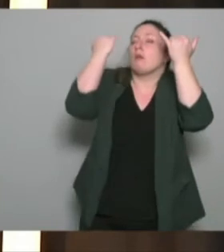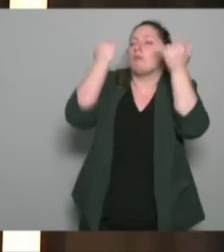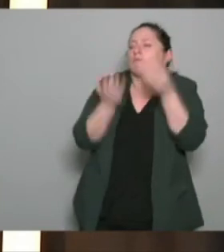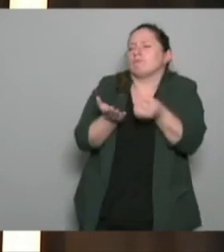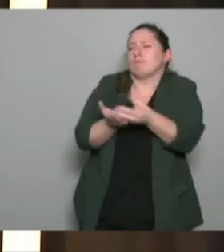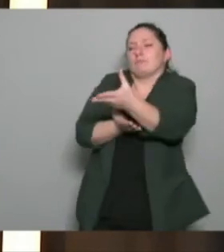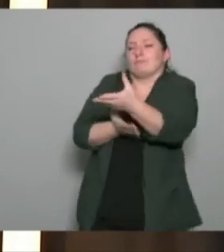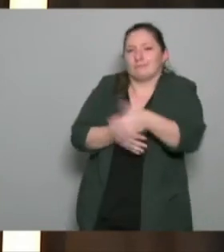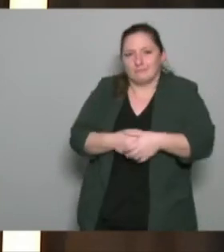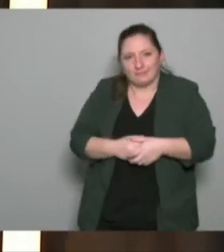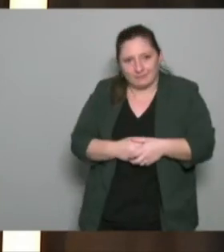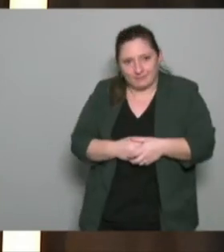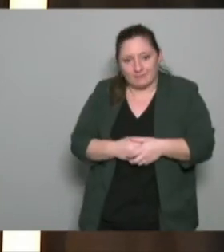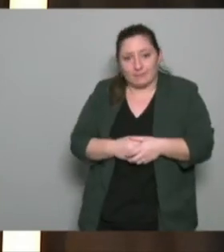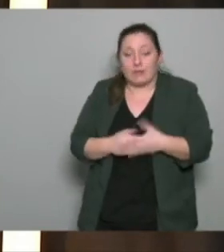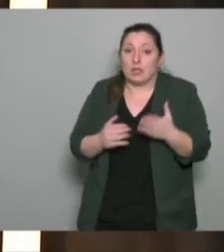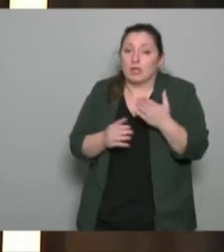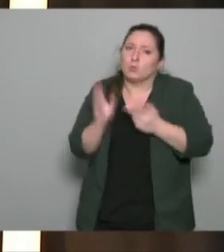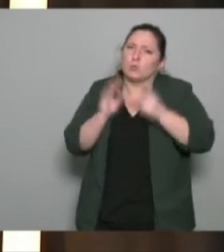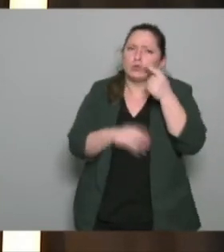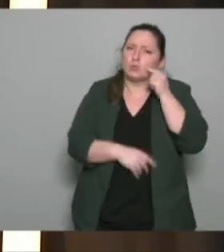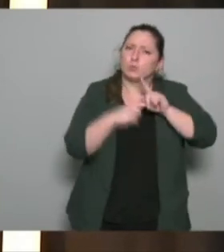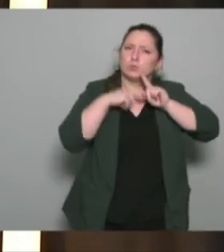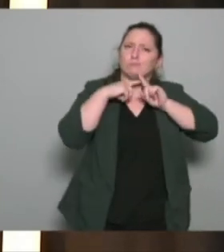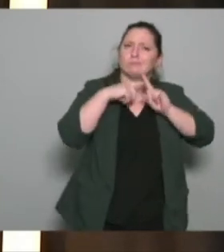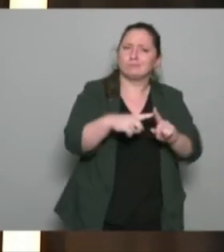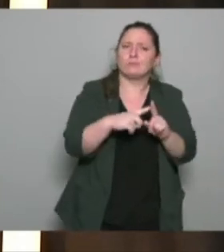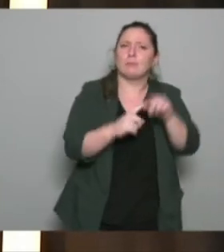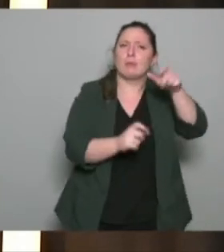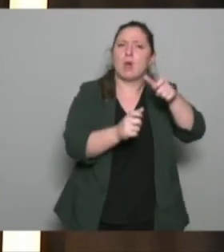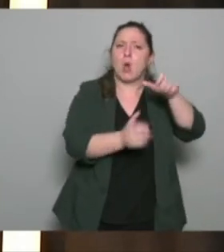aux organismes de formation particulièrement mais aussi